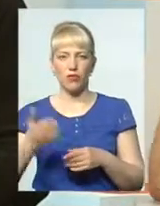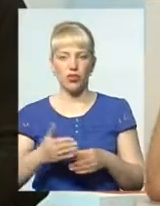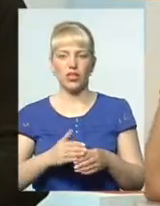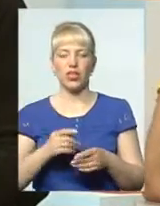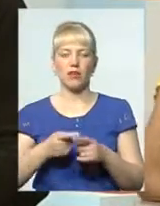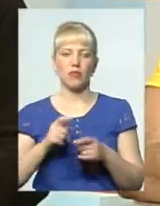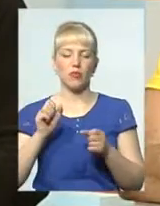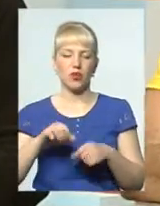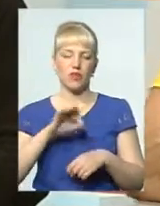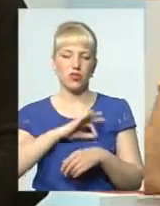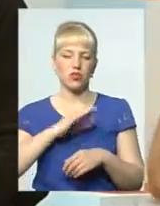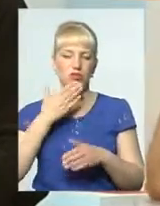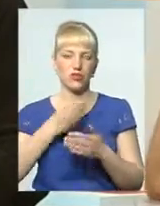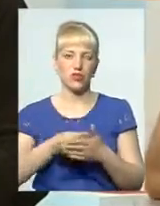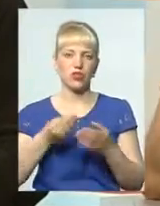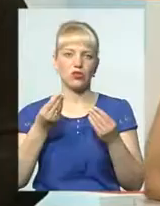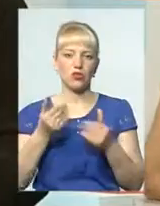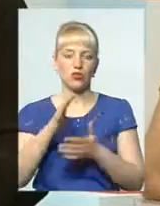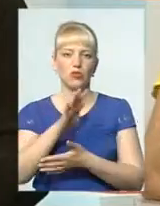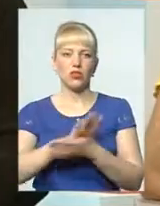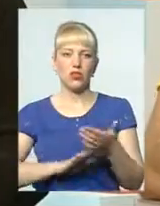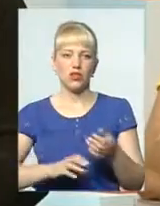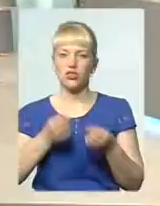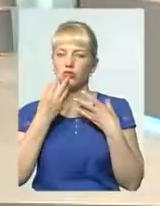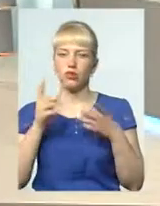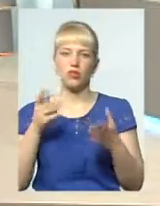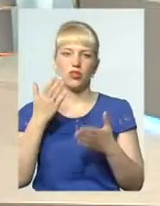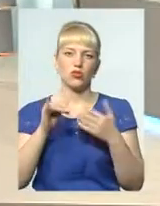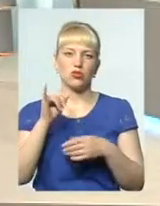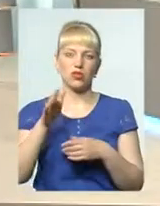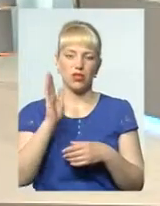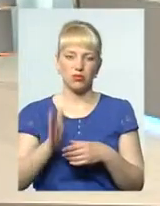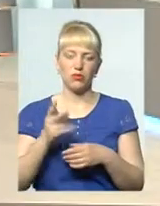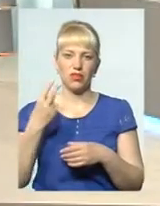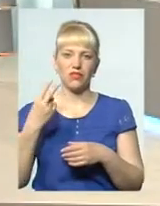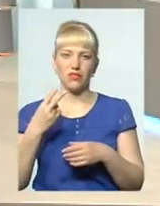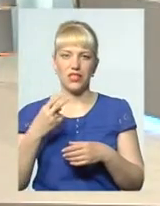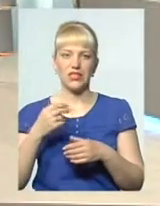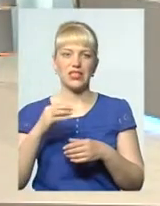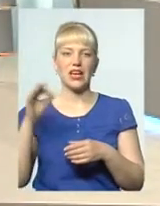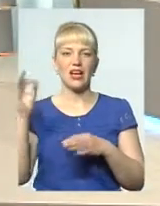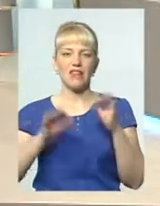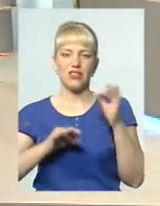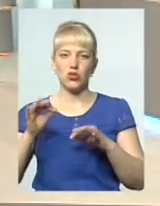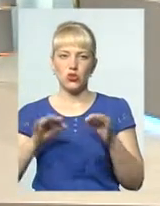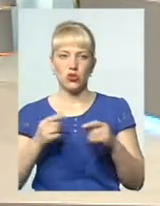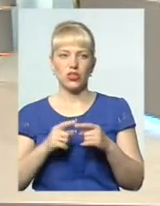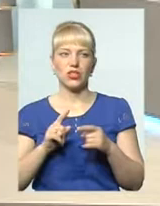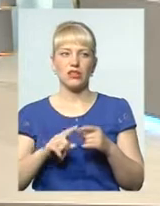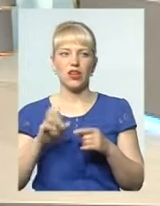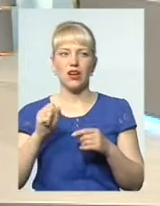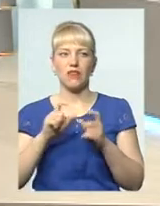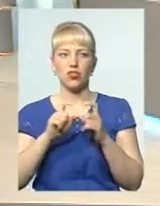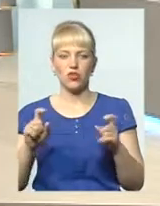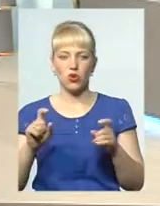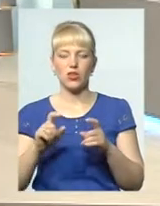використовувати свої кошти в подальшому. Добре, якщо там буде 20%, яке це собі на вуст намотає, решта забудуть. В школах,